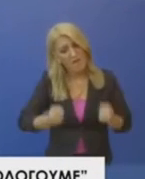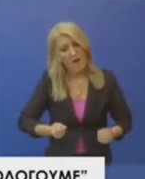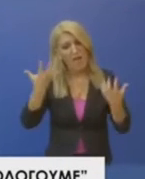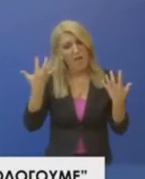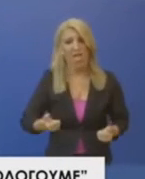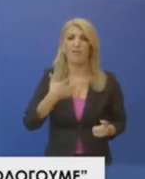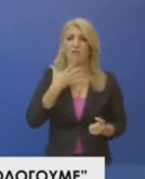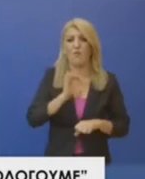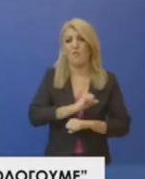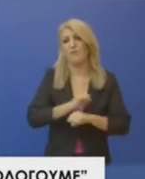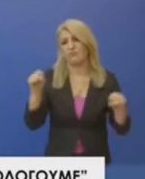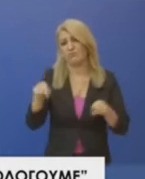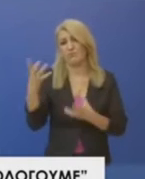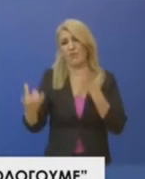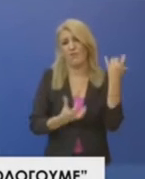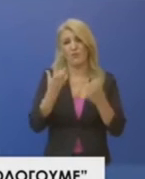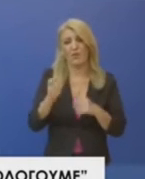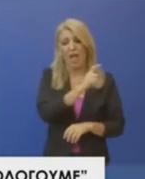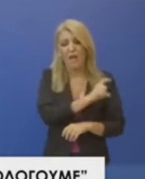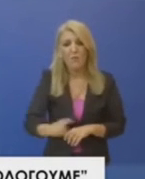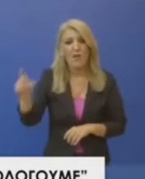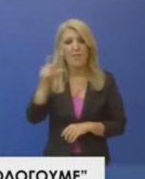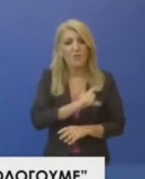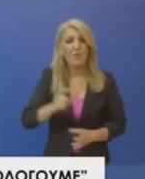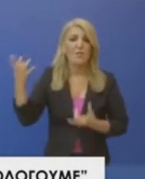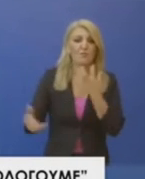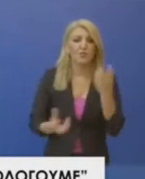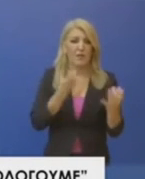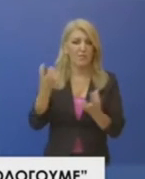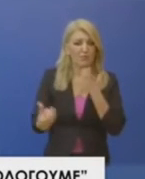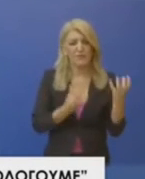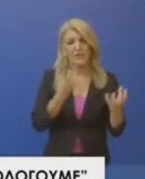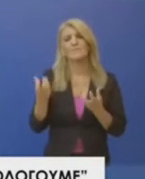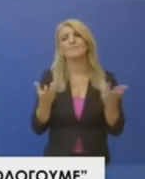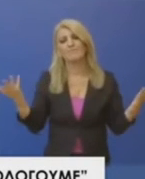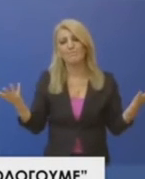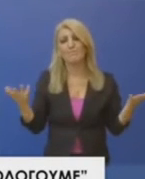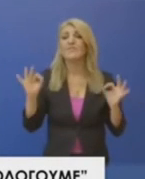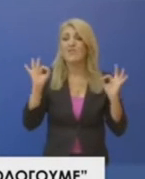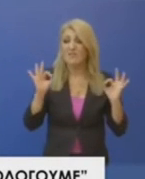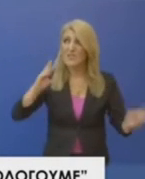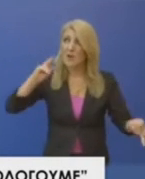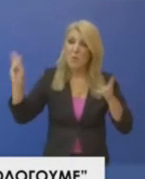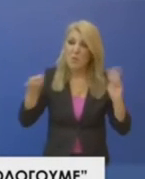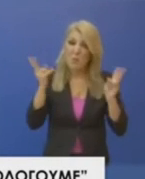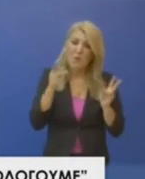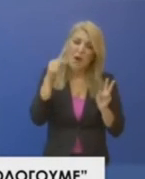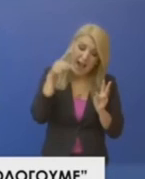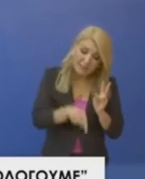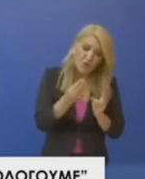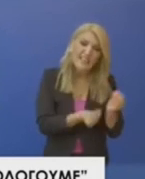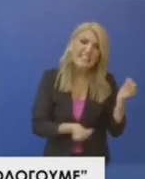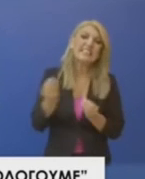Αντιμετωπίζουμε εκατοντάδες πυρκαγιές κάθε εβδομάδα υπό εξαιρετικά αντίξωες καιρικές συνθήκες. Μόνο το τελευταίο τριήμερο είχαμε